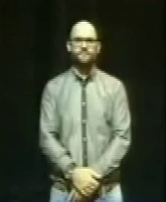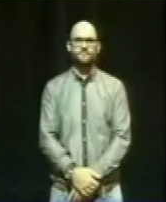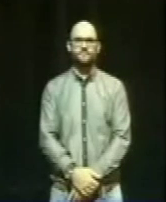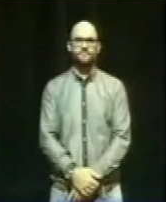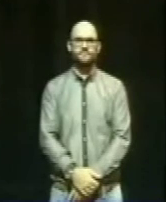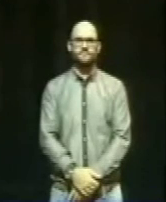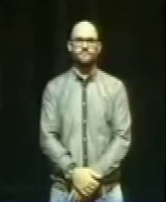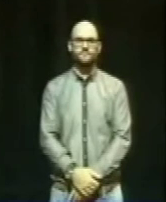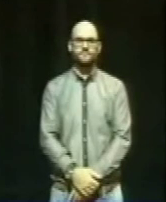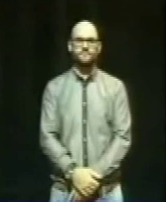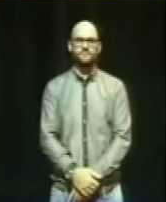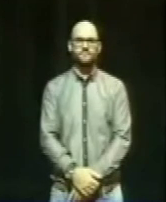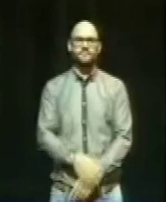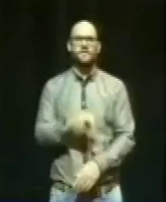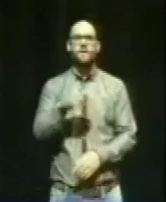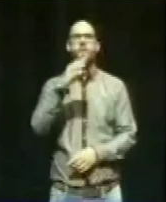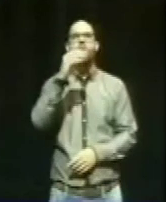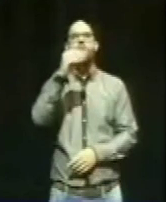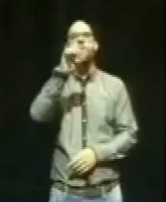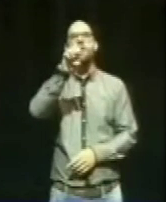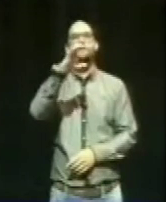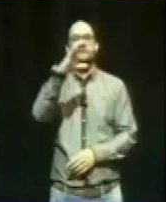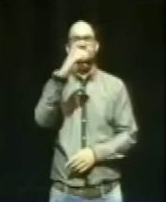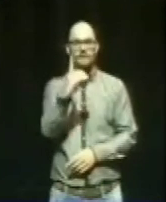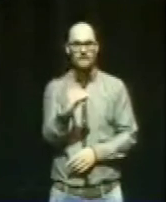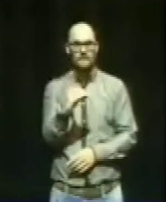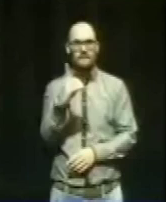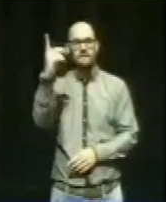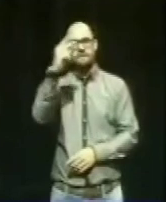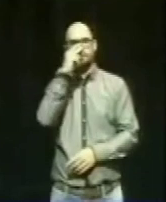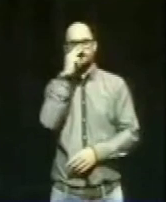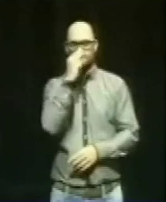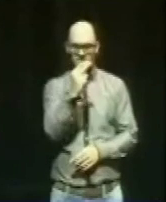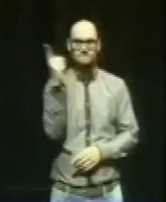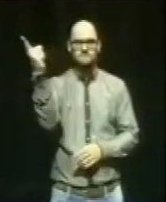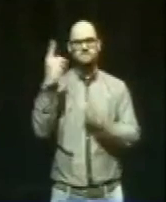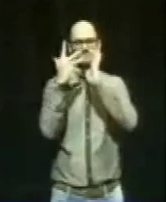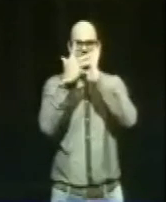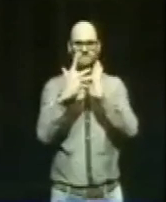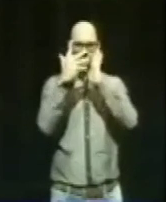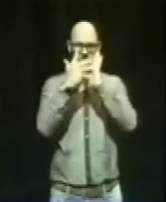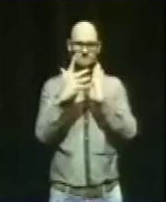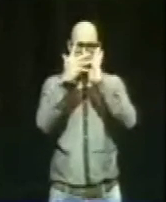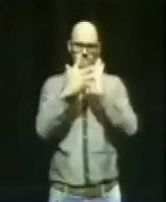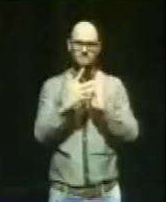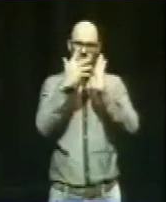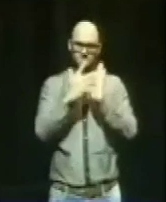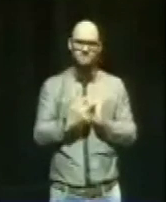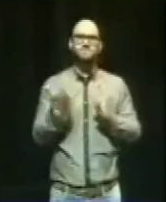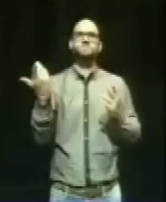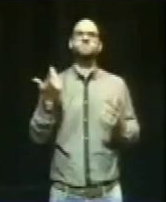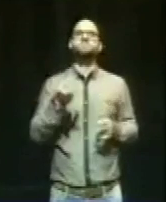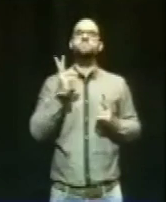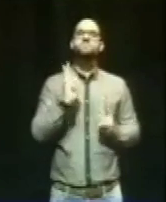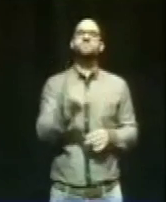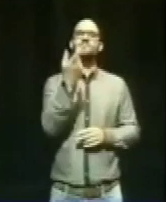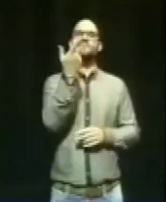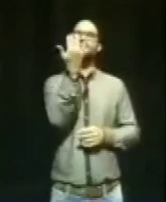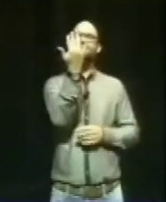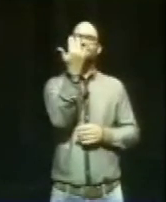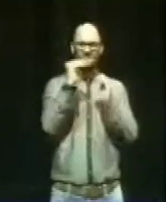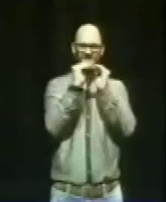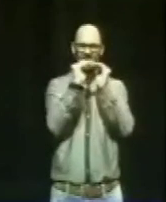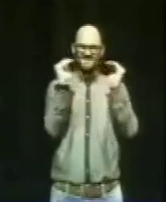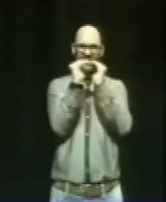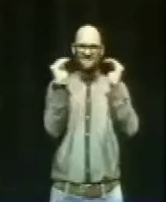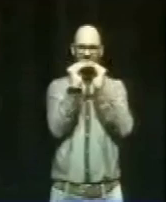Die OECD hat festgestellt, wo die Mindestmarke, unter der eine würdige Existenz nicht mehr möglich ist,